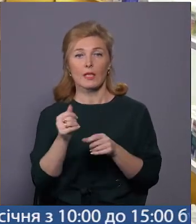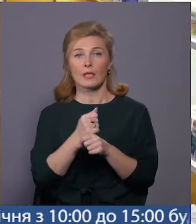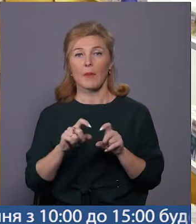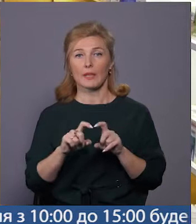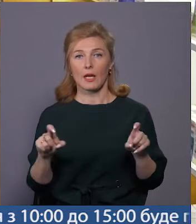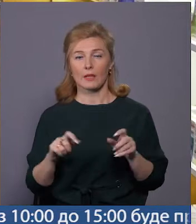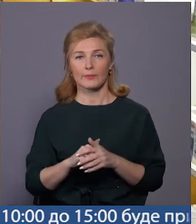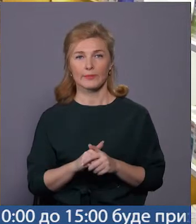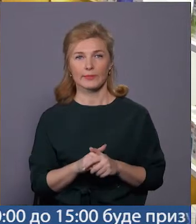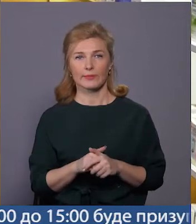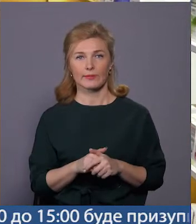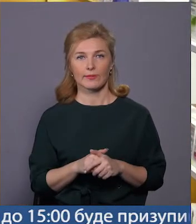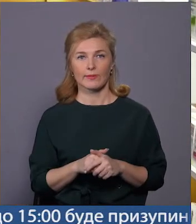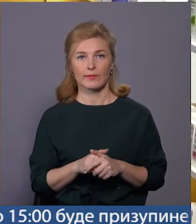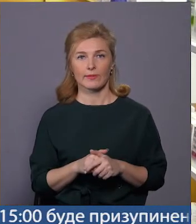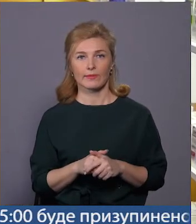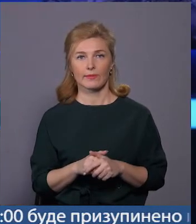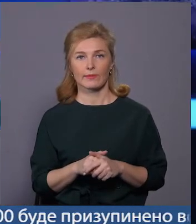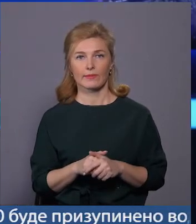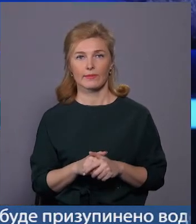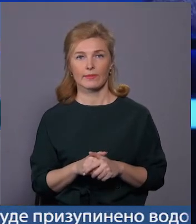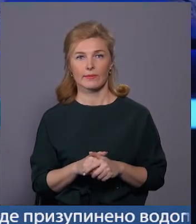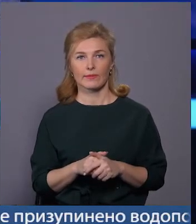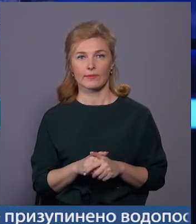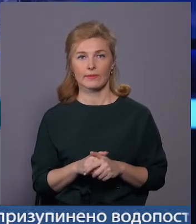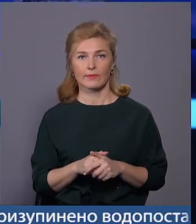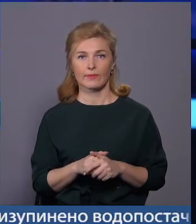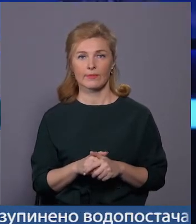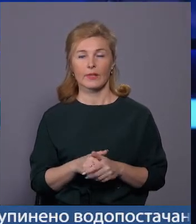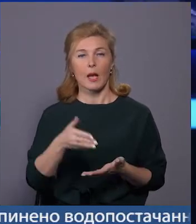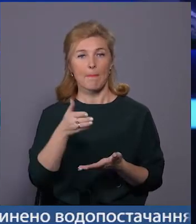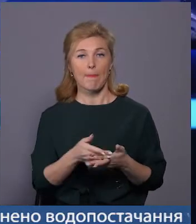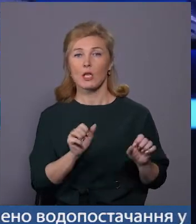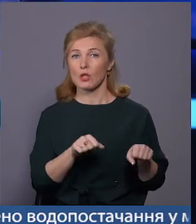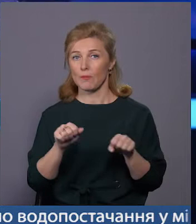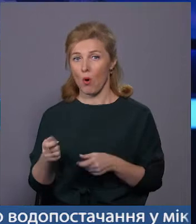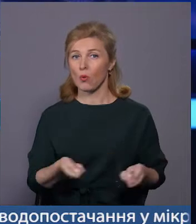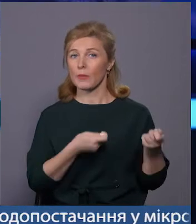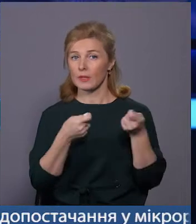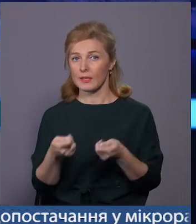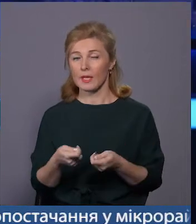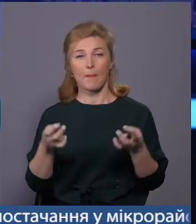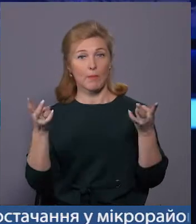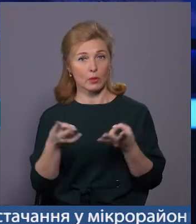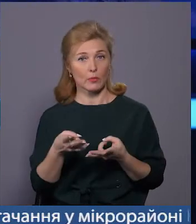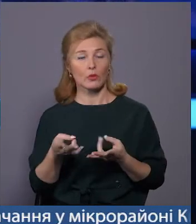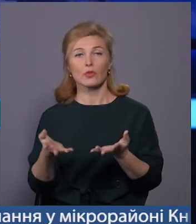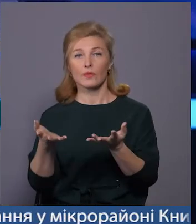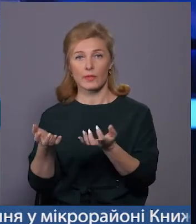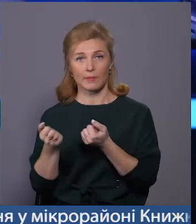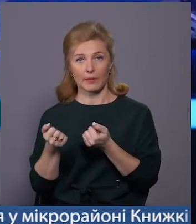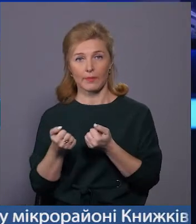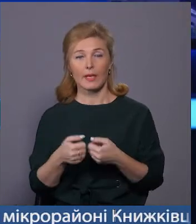Ірина Молір, Володимир Паламар, Новини міста. Маєш змогу – принеси. Потребуєш – візьми.